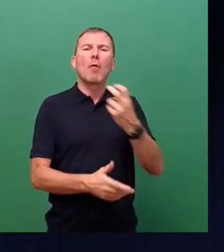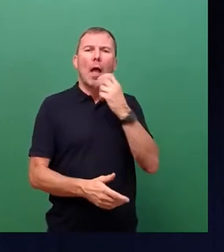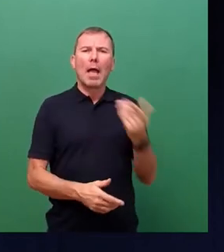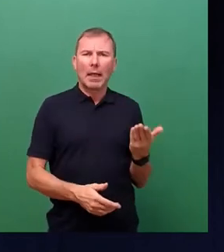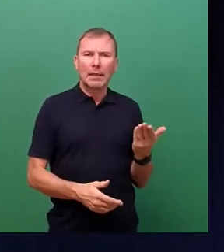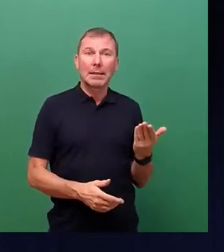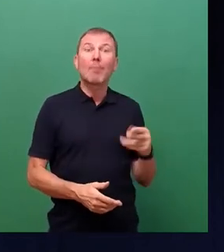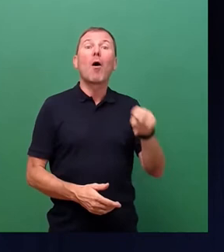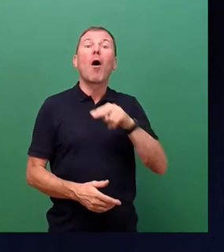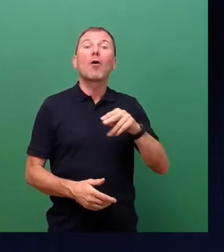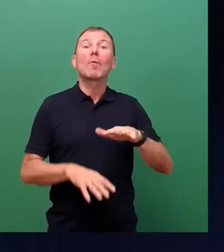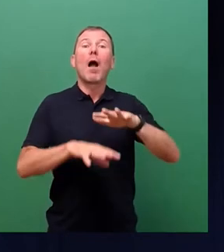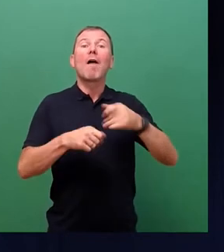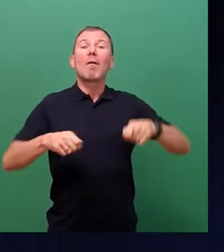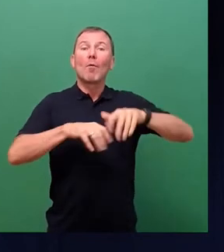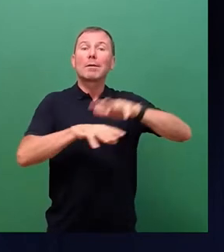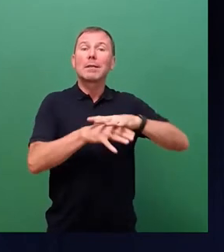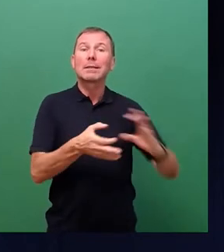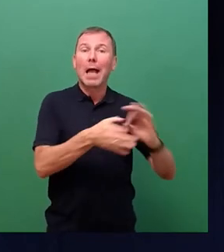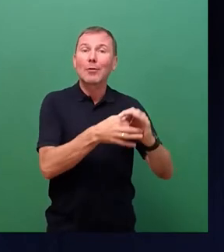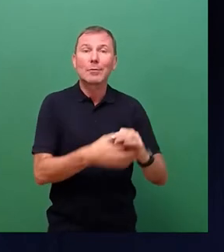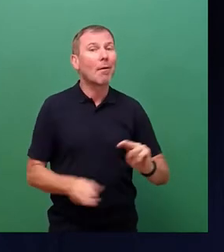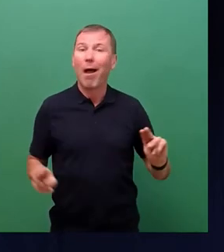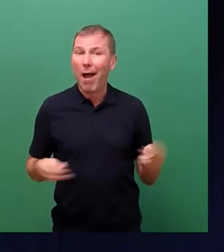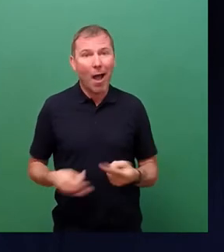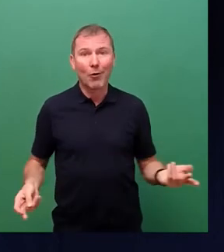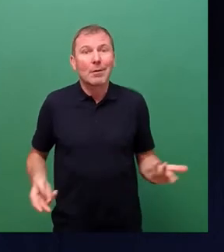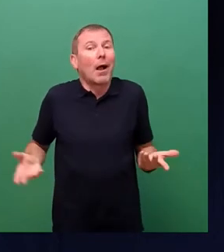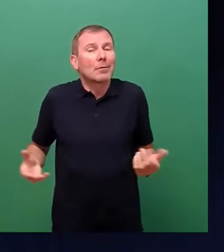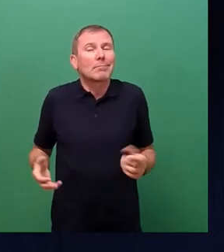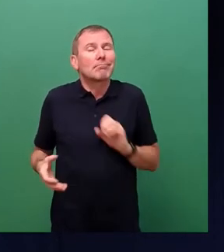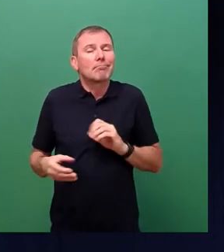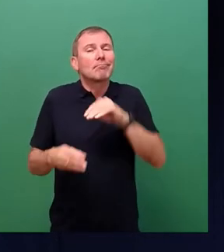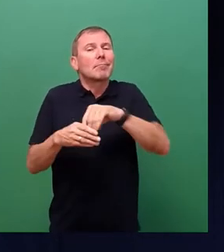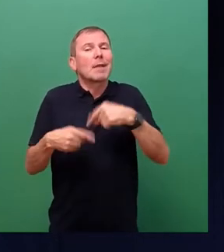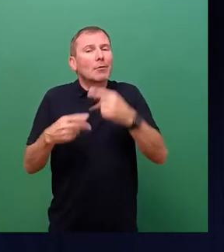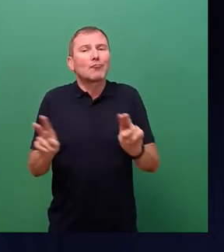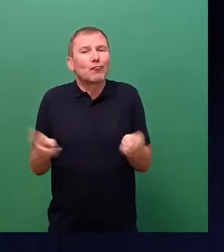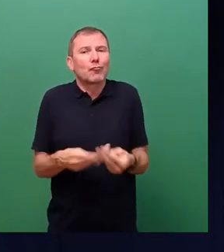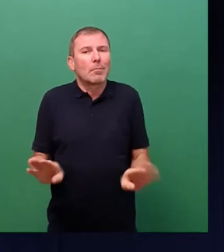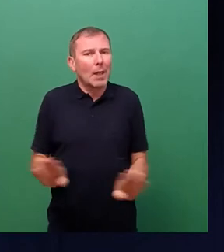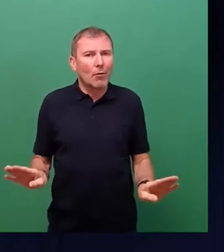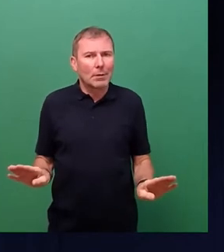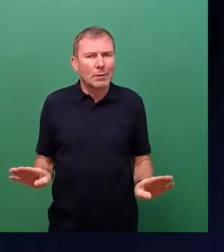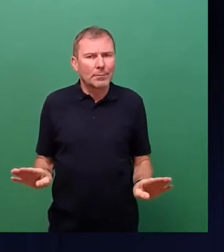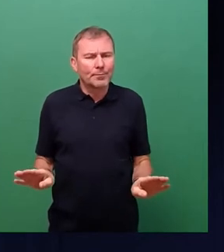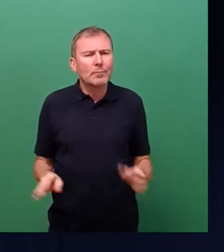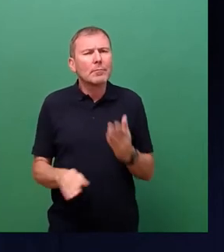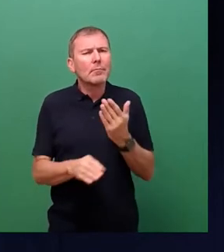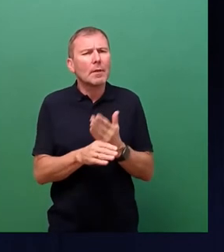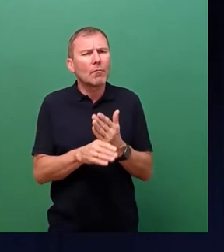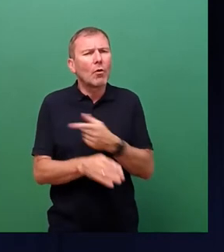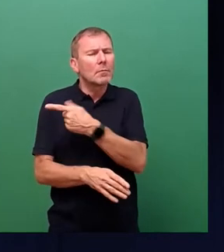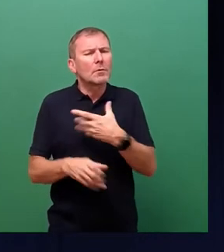europäischen Verbundnetz angeschlossen, kann also dieser Argumentation nicht untergeordnet werden. Ich komme gleich mal darauf, warum das so spannend ist, warum die das geschafft